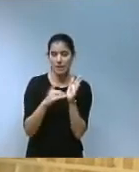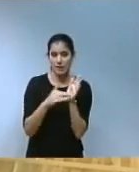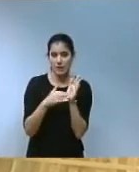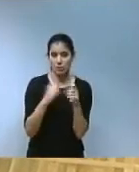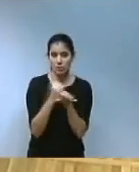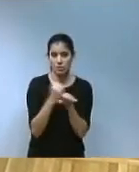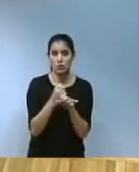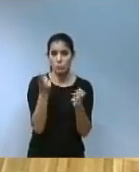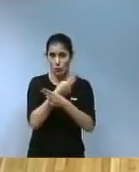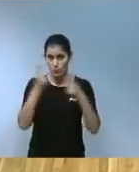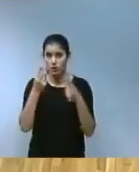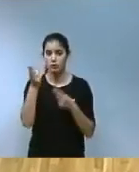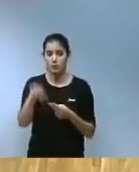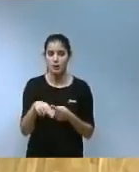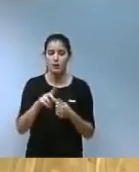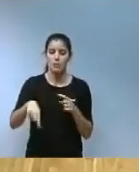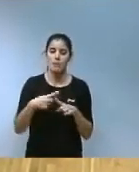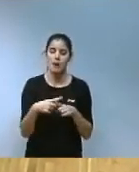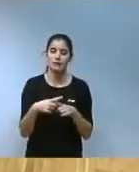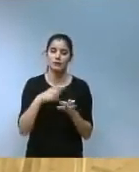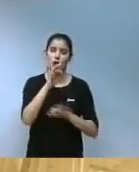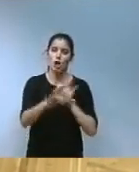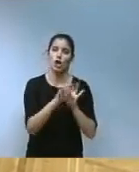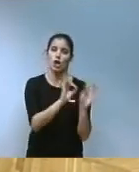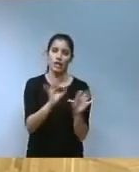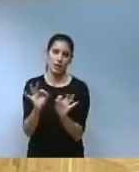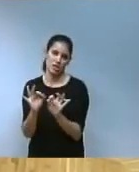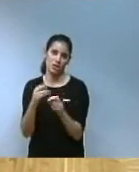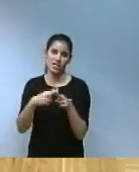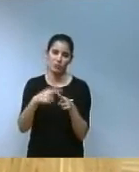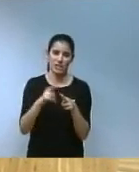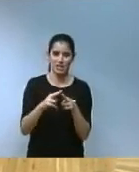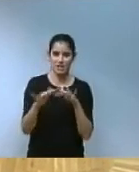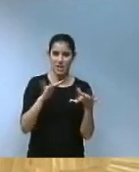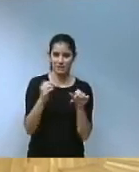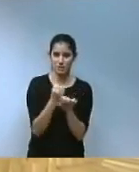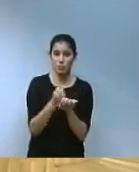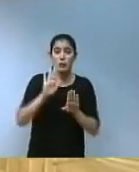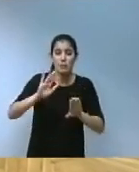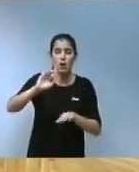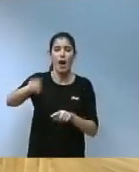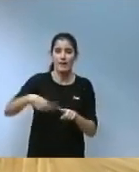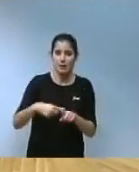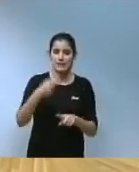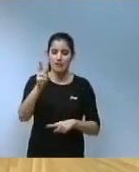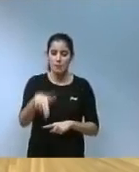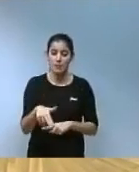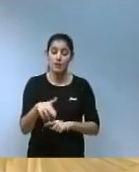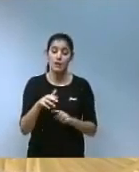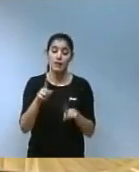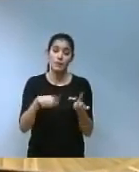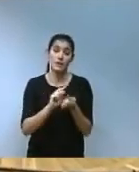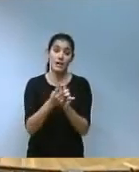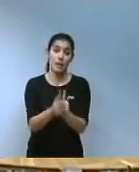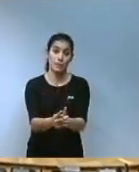públic d'ocupació i el marc d'organació de les polítiques actives d'ocupació. Però a més, en consonància amb els canvis que s